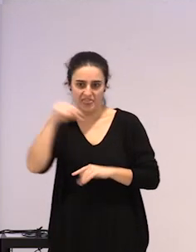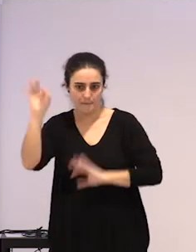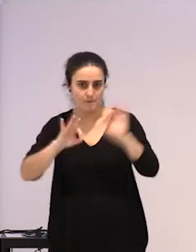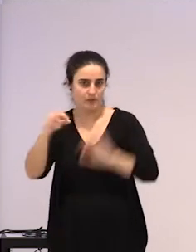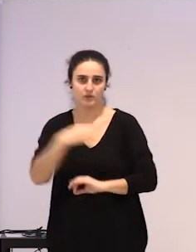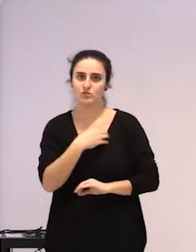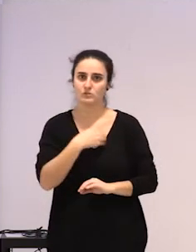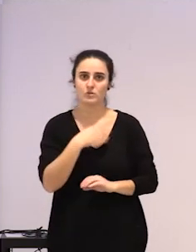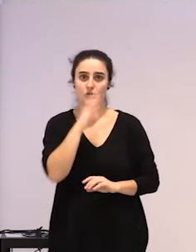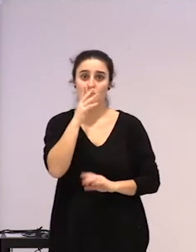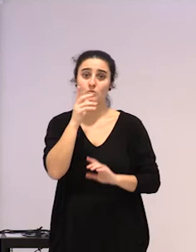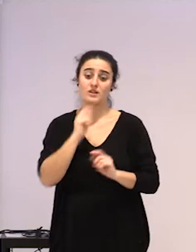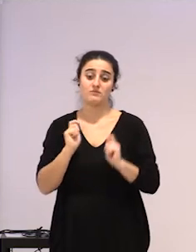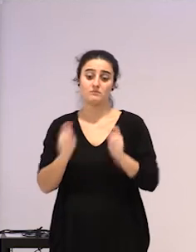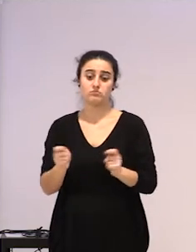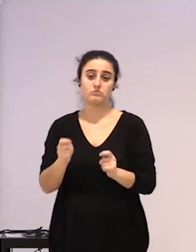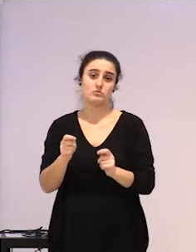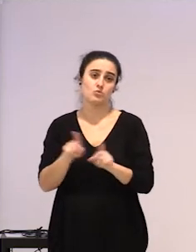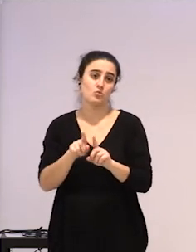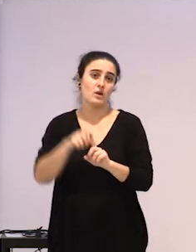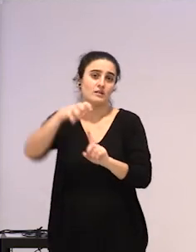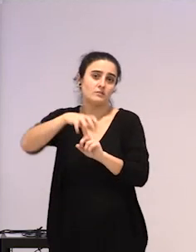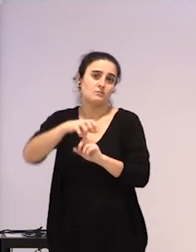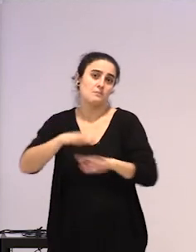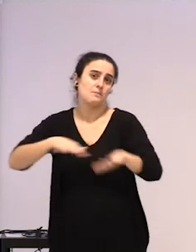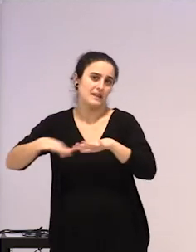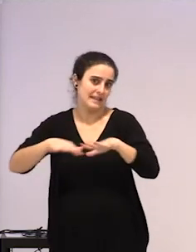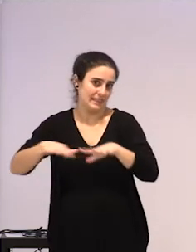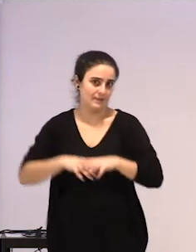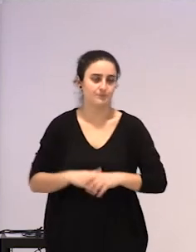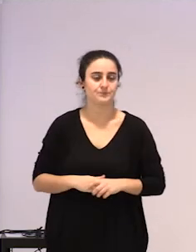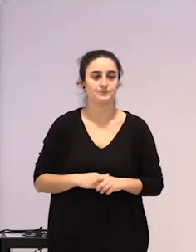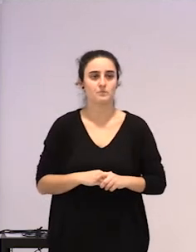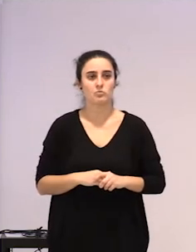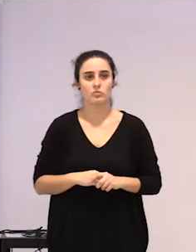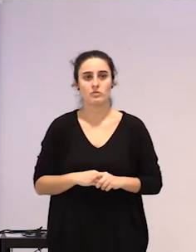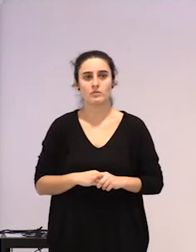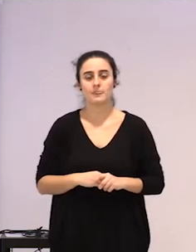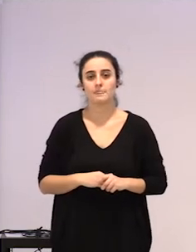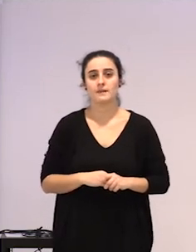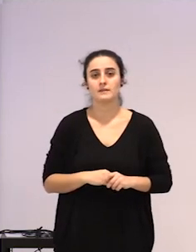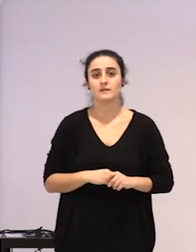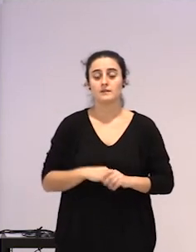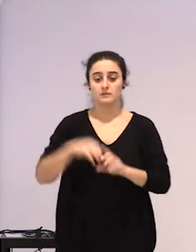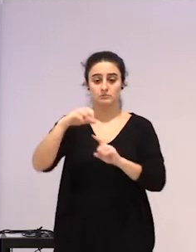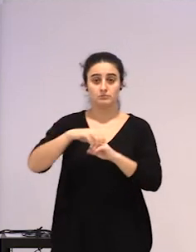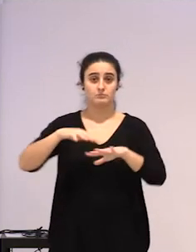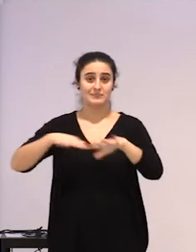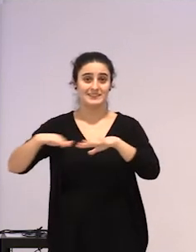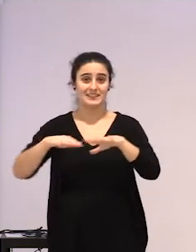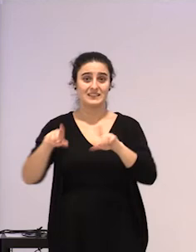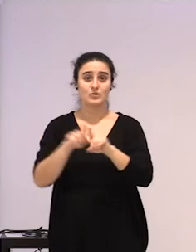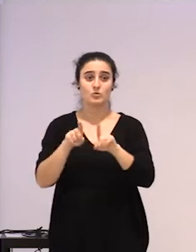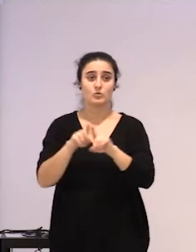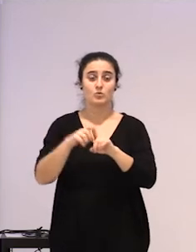Eta horregatik pixka txampiñoi militantearen figura hori, Txampiñoi militantea dator, txampiñoi langilearen